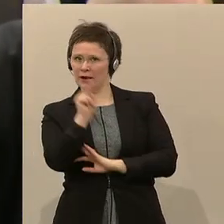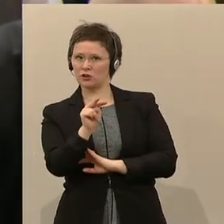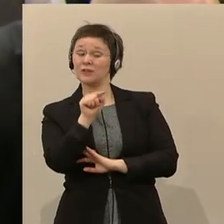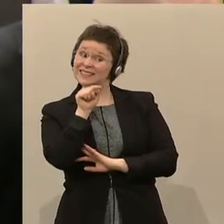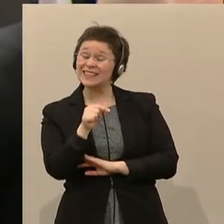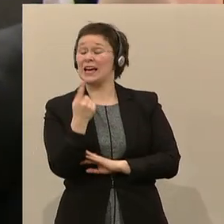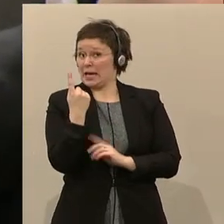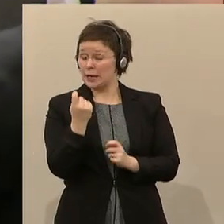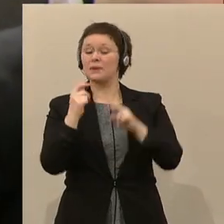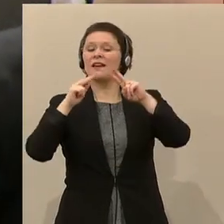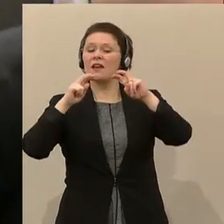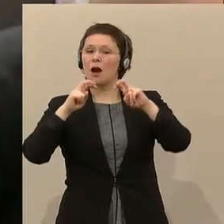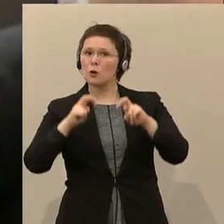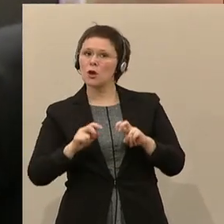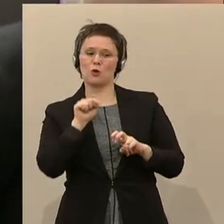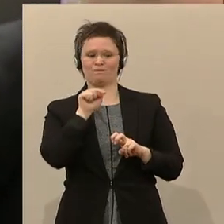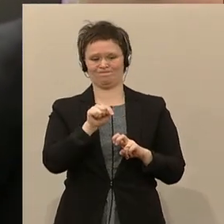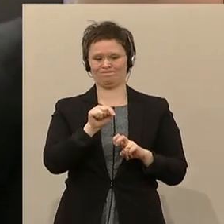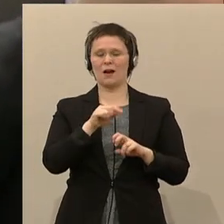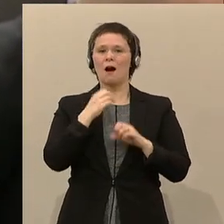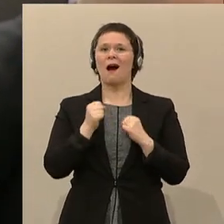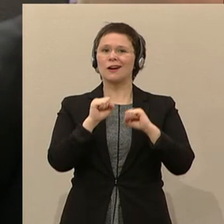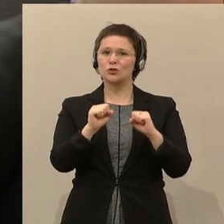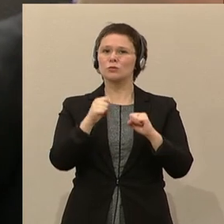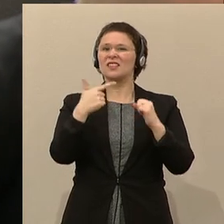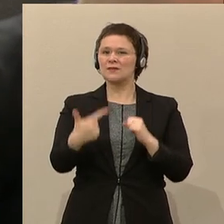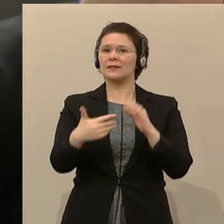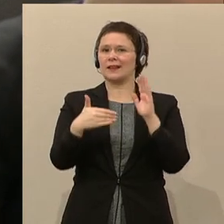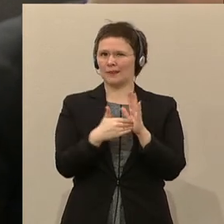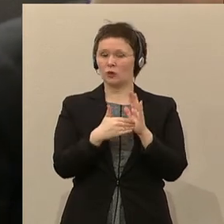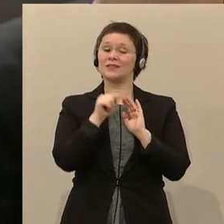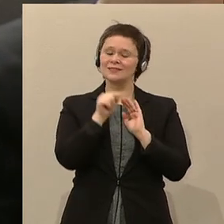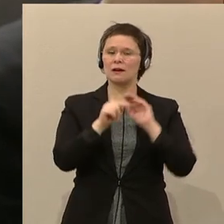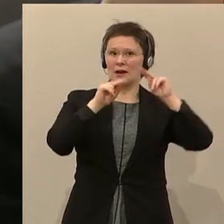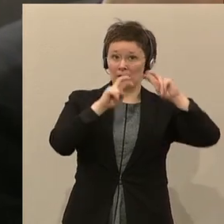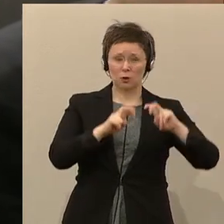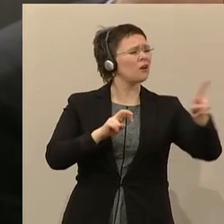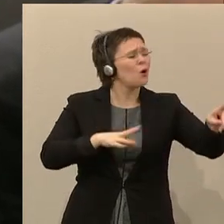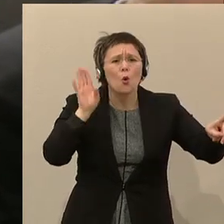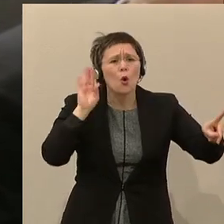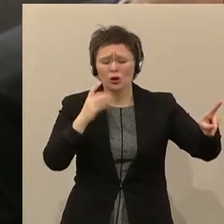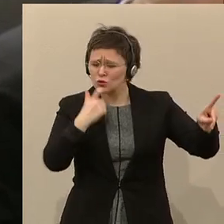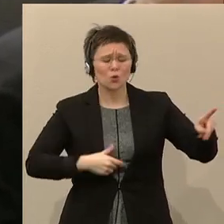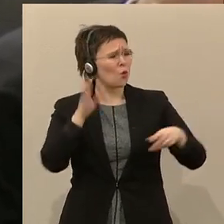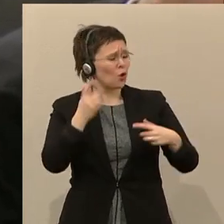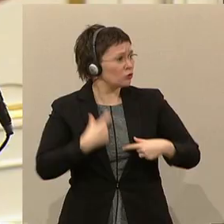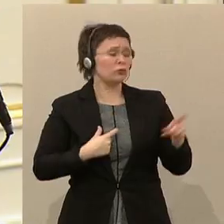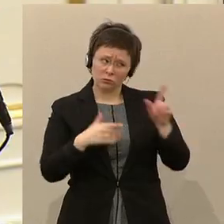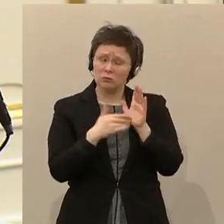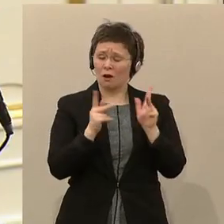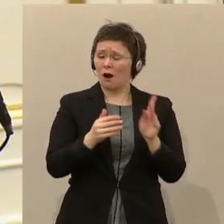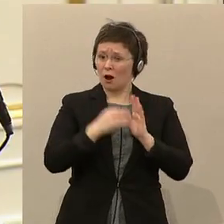Evaluierung, eine Evaluierung der Zwischenergebnisse. Und ich möchte aus dieser Evaluierung, hören Sie zu, Herr Kollege, Sie können noch was lernen.